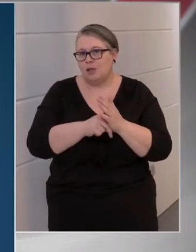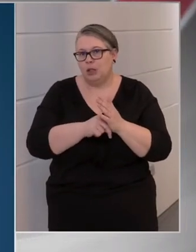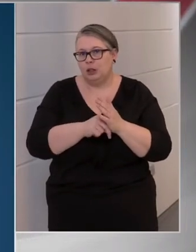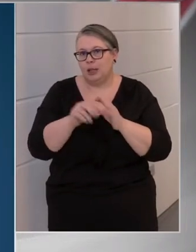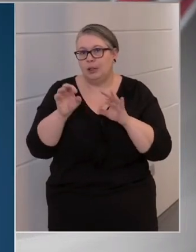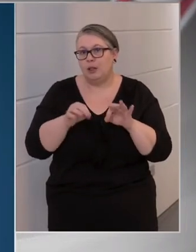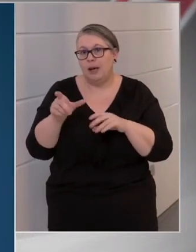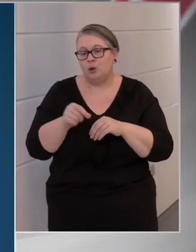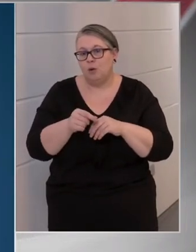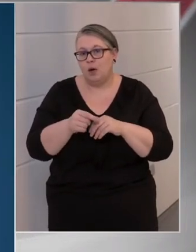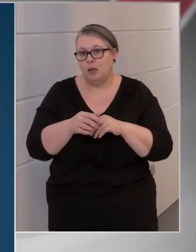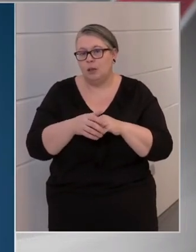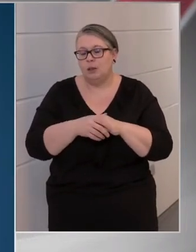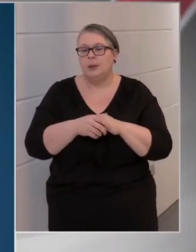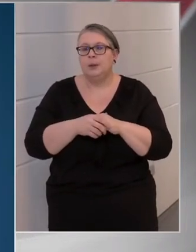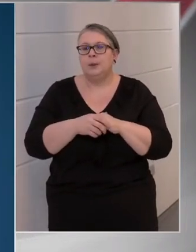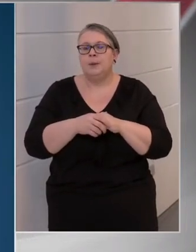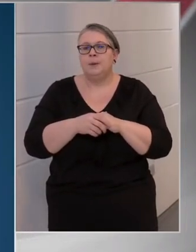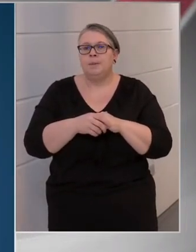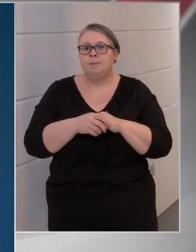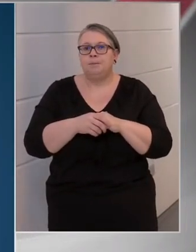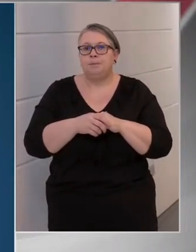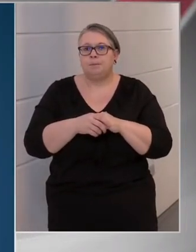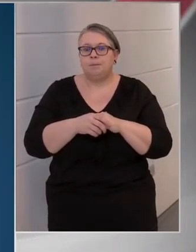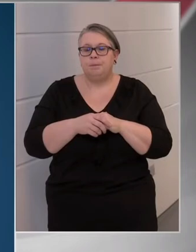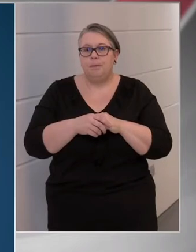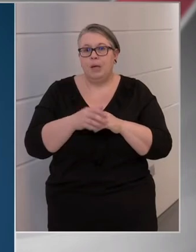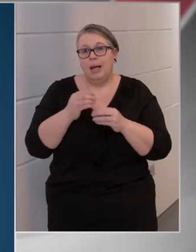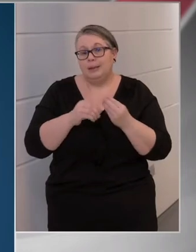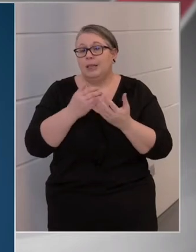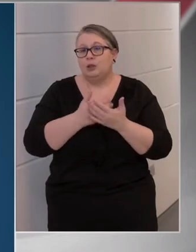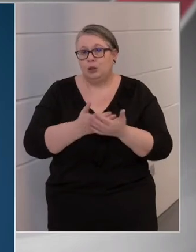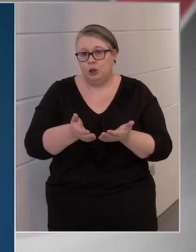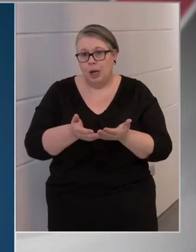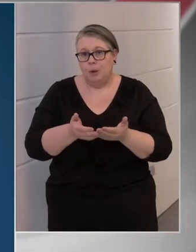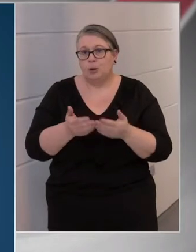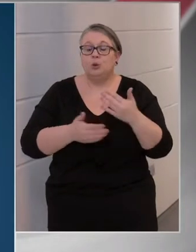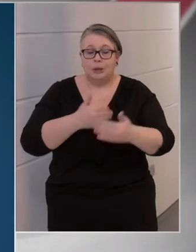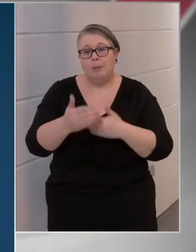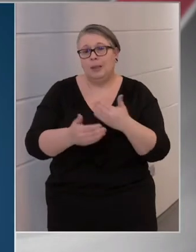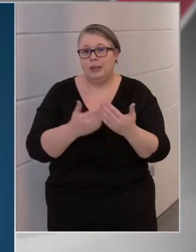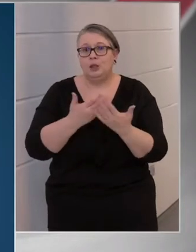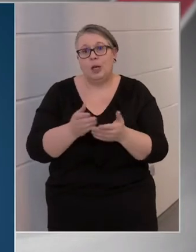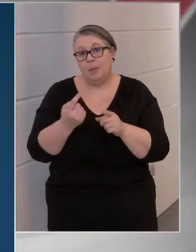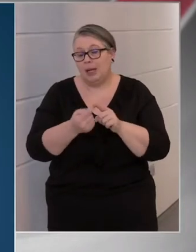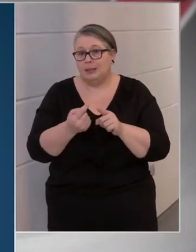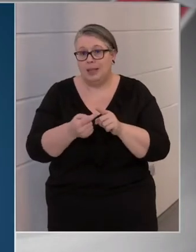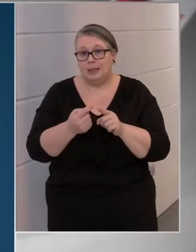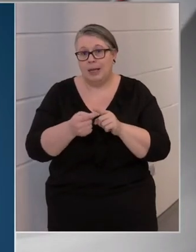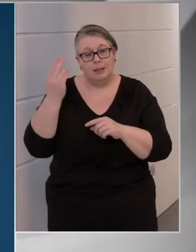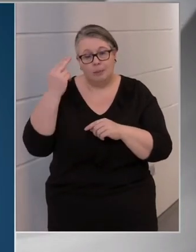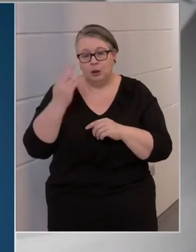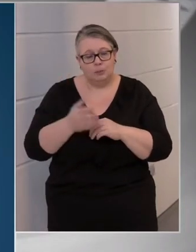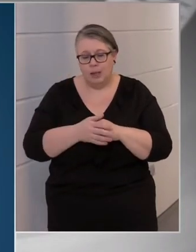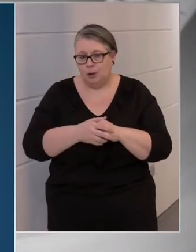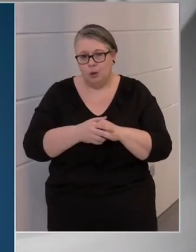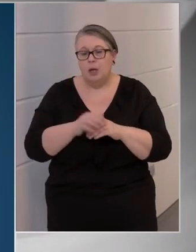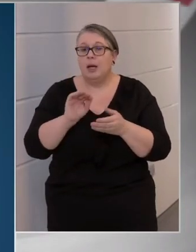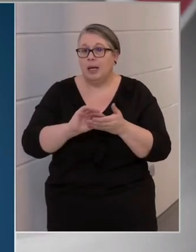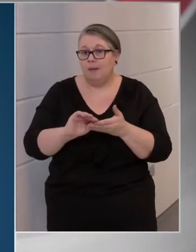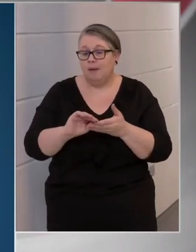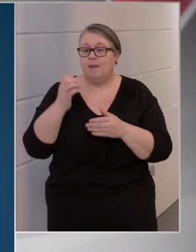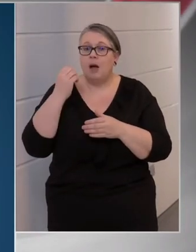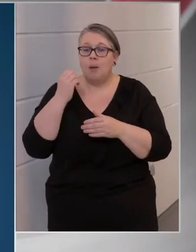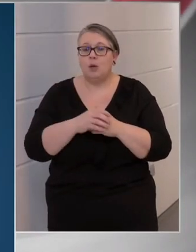a gyártókkal általa kötött szerződéseket, és ezért sem az ütemezést, sem ennek részleteit nem ismerjük, kivéve